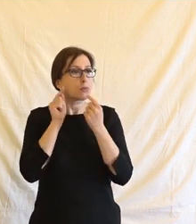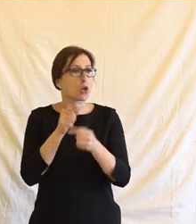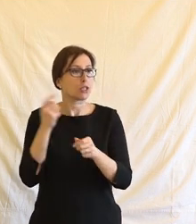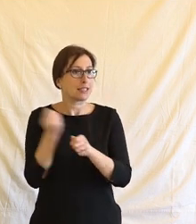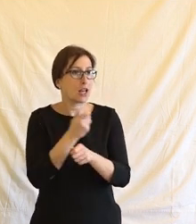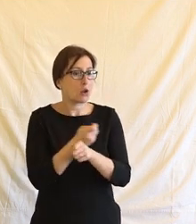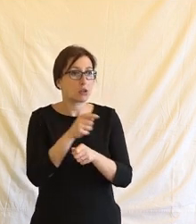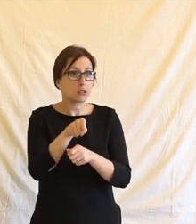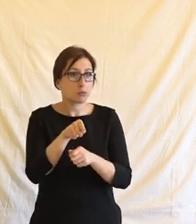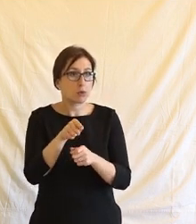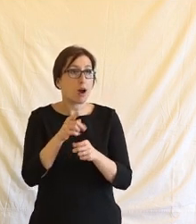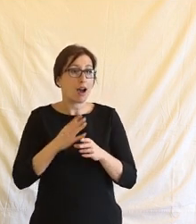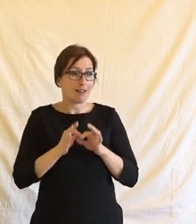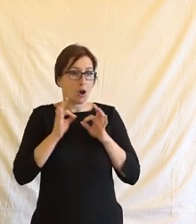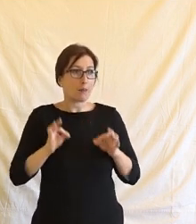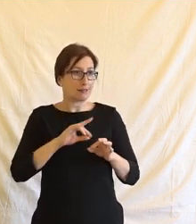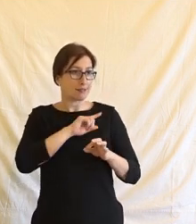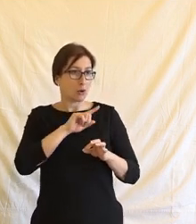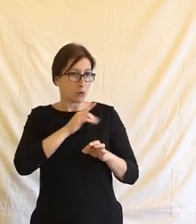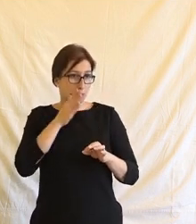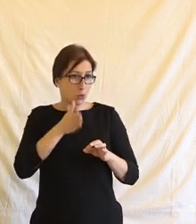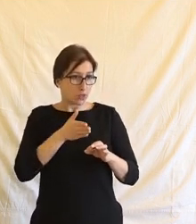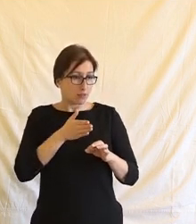za cenu omezení soukromí.